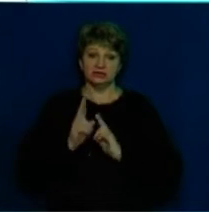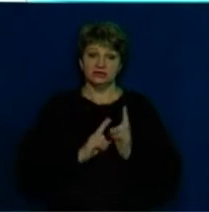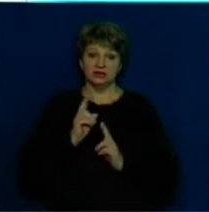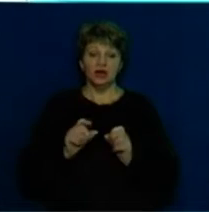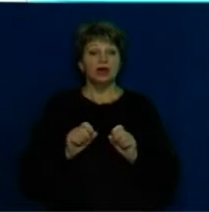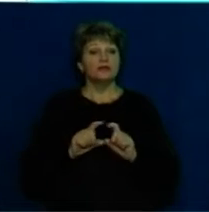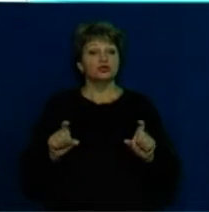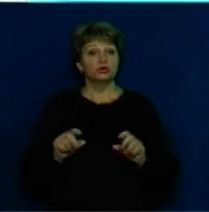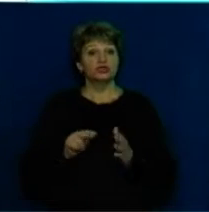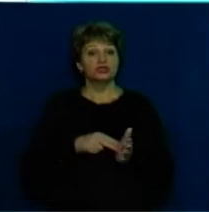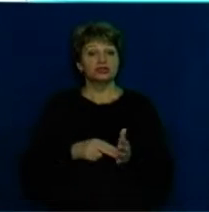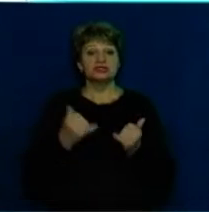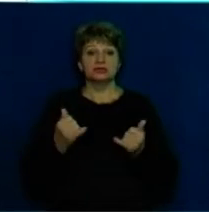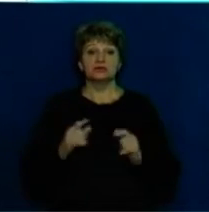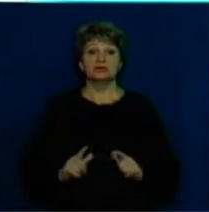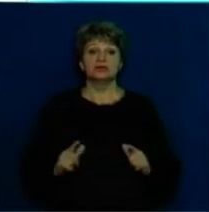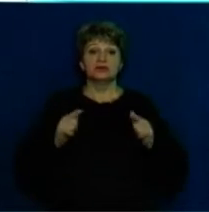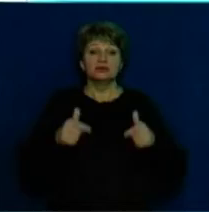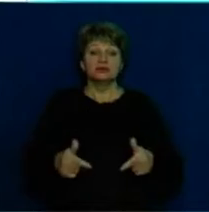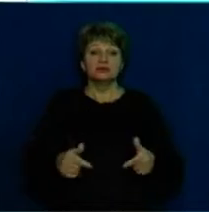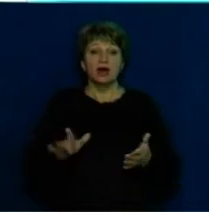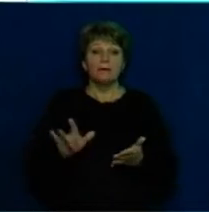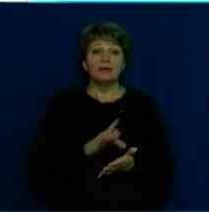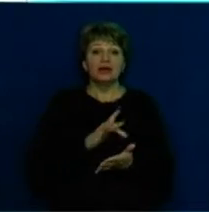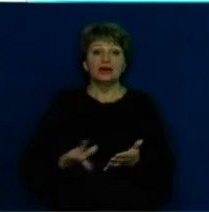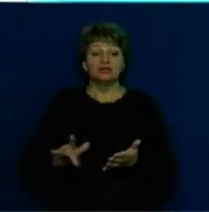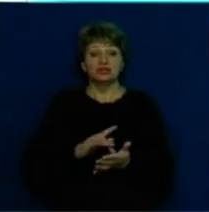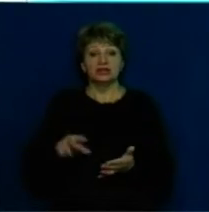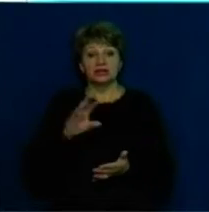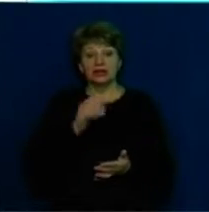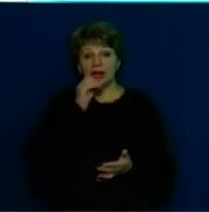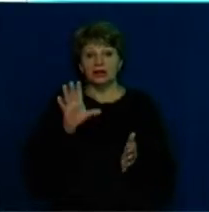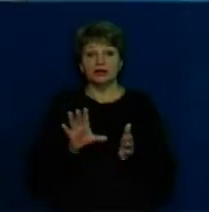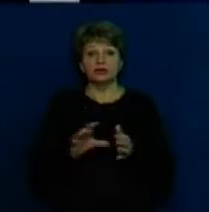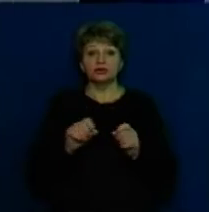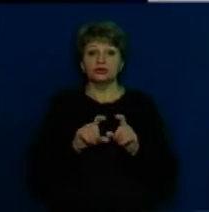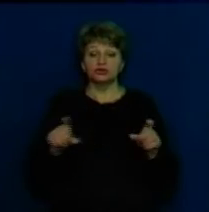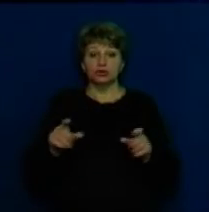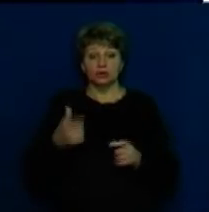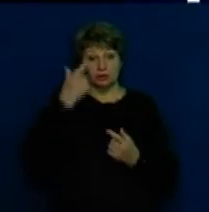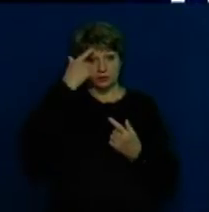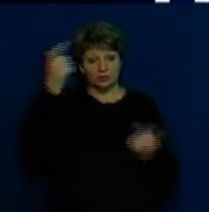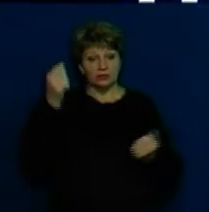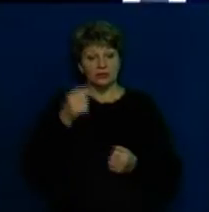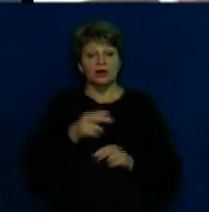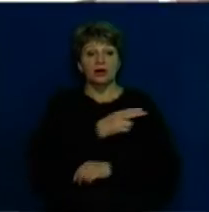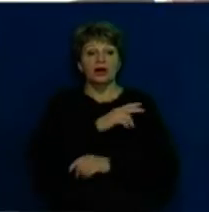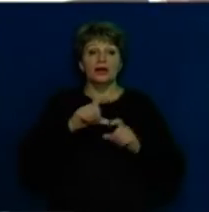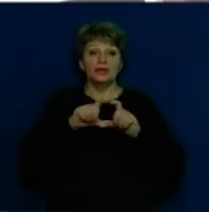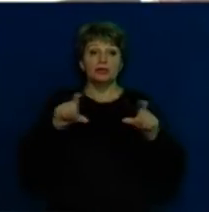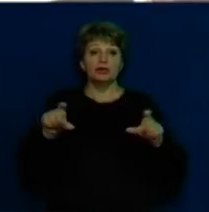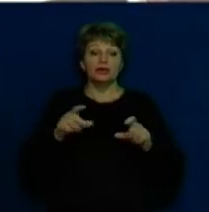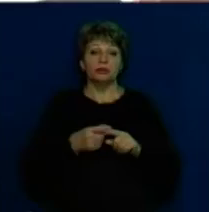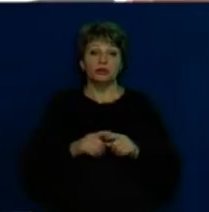школи Черкас сьогодні розпочали доставку планшетів для електронної школи. Зі слів директора Департаменту освіти та гуманітарної політики міста Сергія